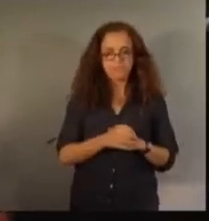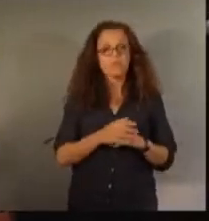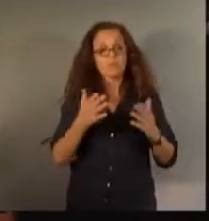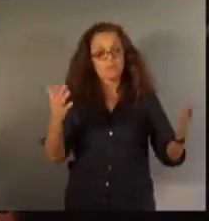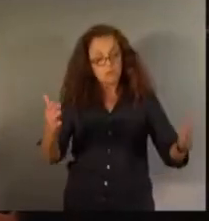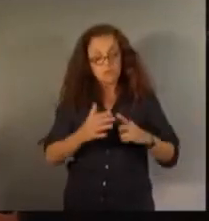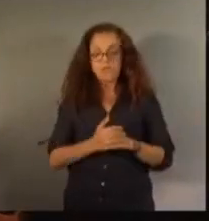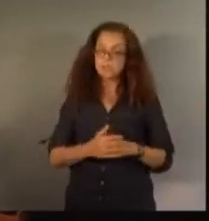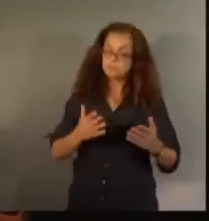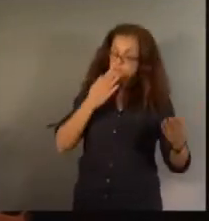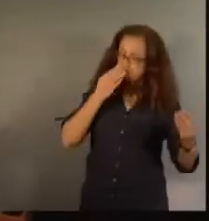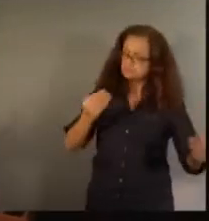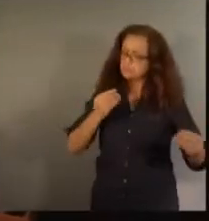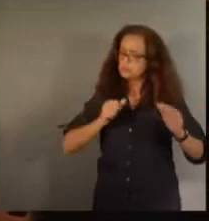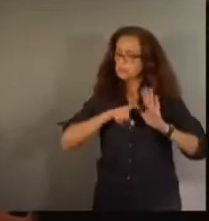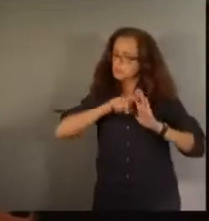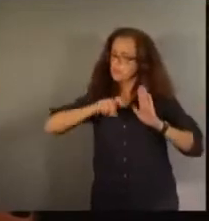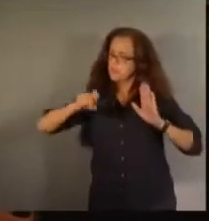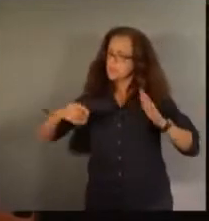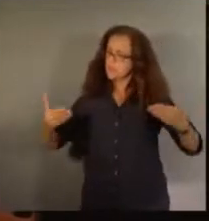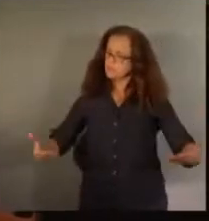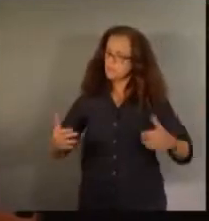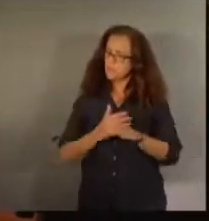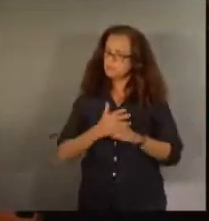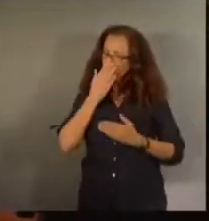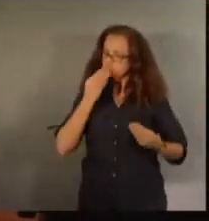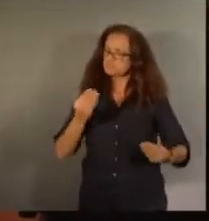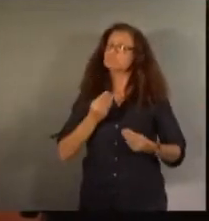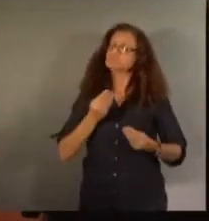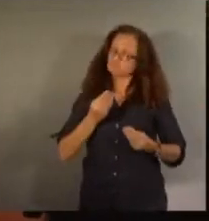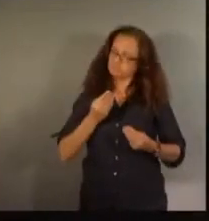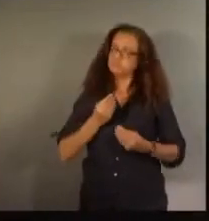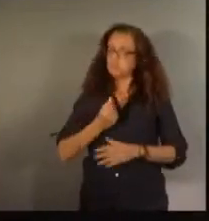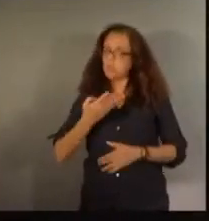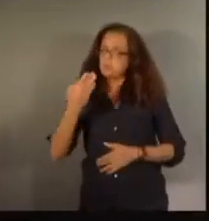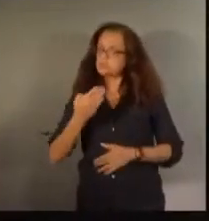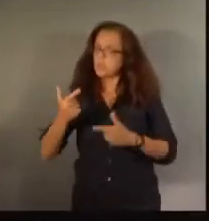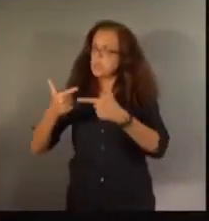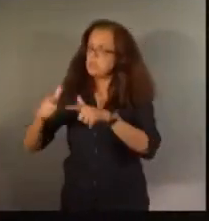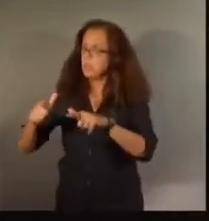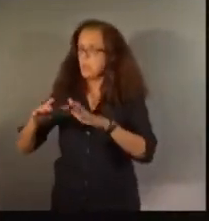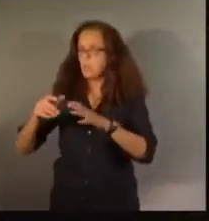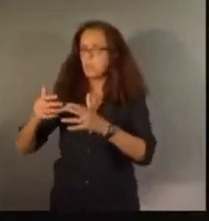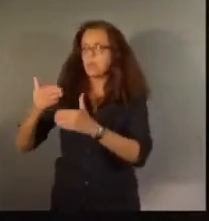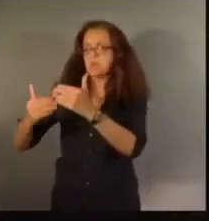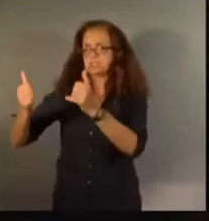Au vu des pronostics actuels, je pense qu'on aura aussi besoin des libéraux progressistes.